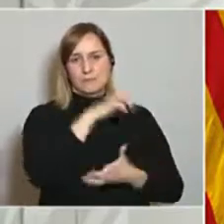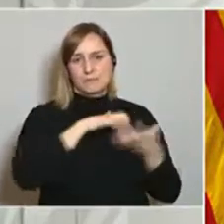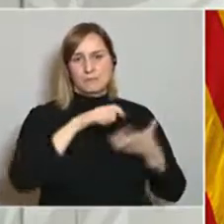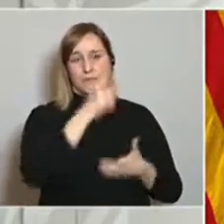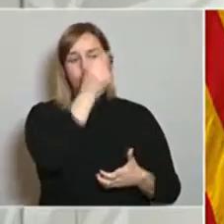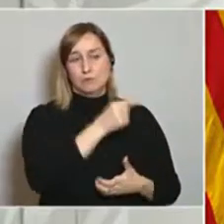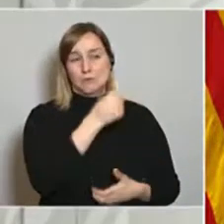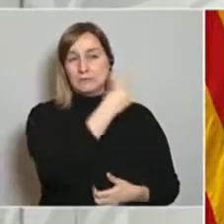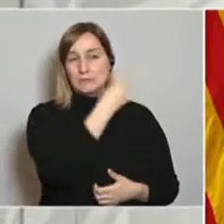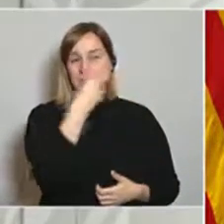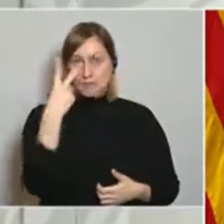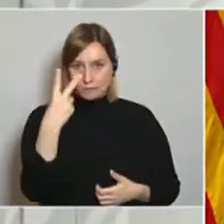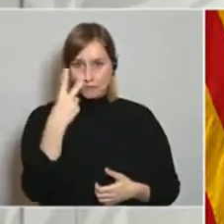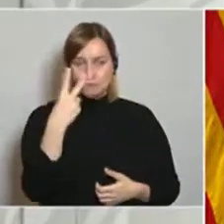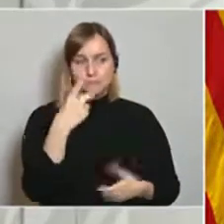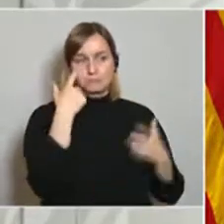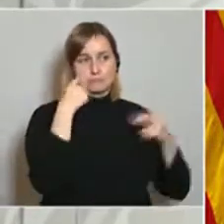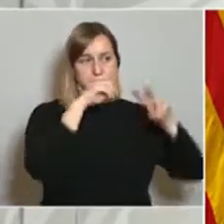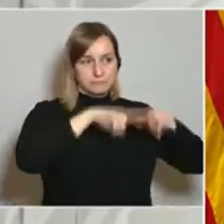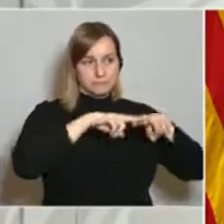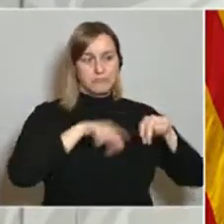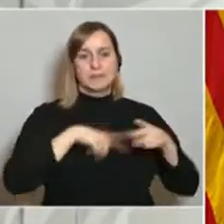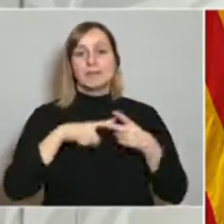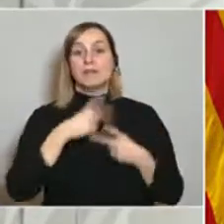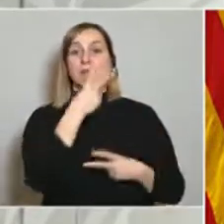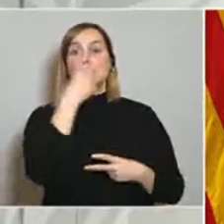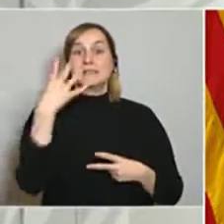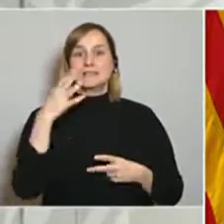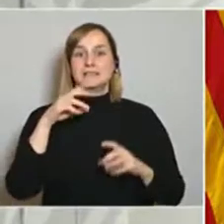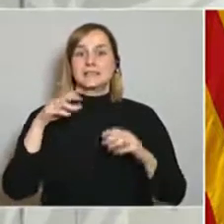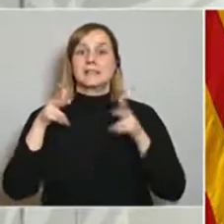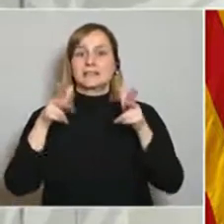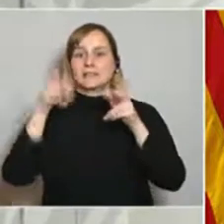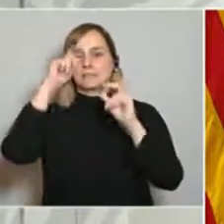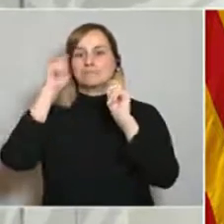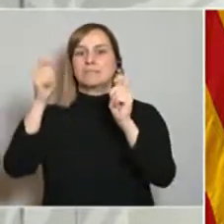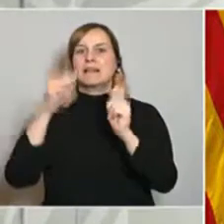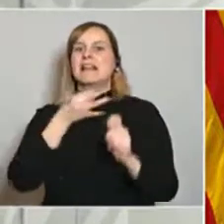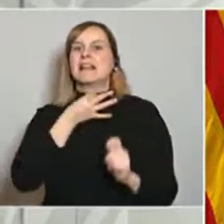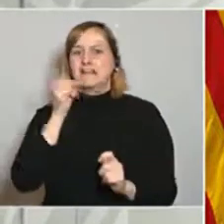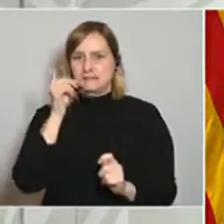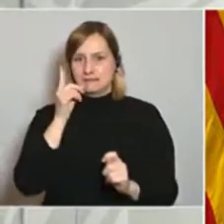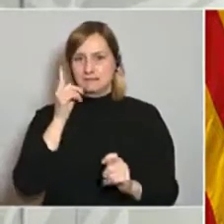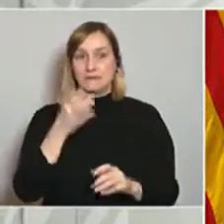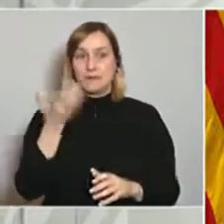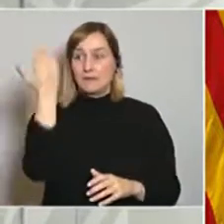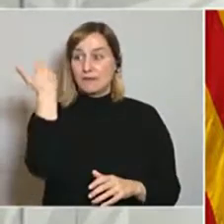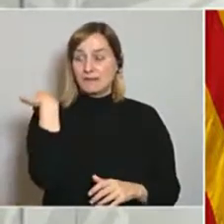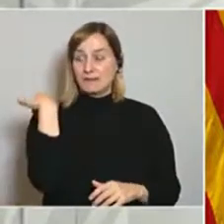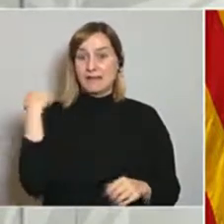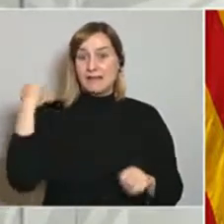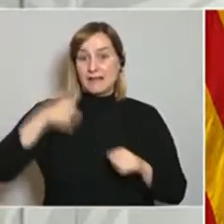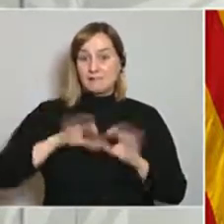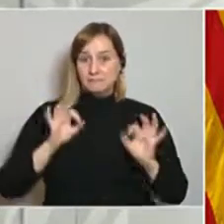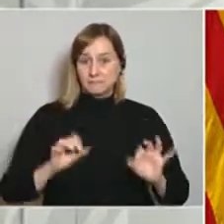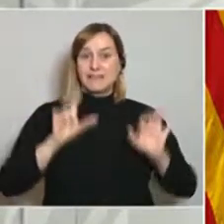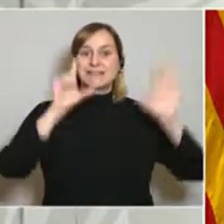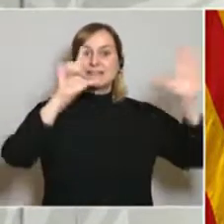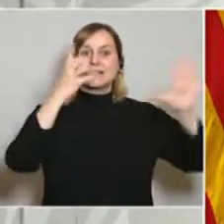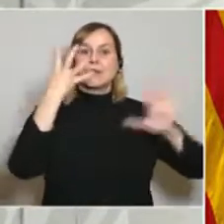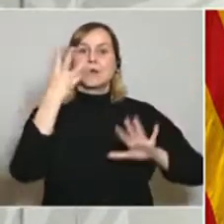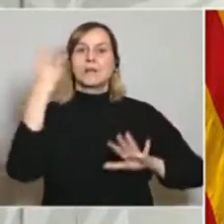i 25 identificades com a crítiques. Però fins ahir són 743 persones